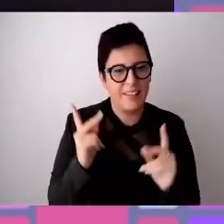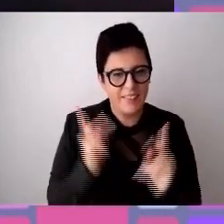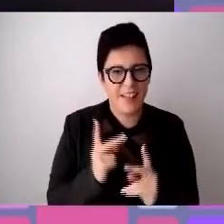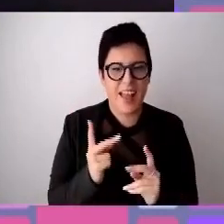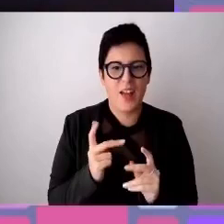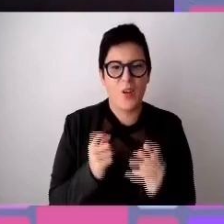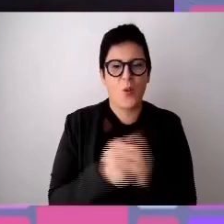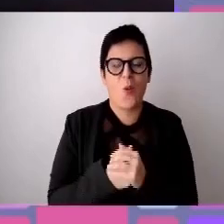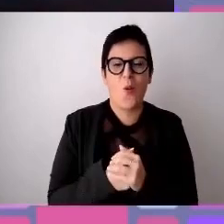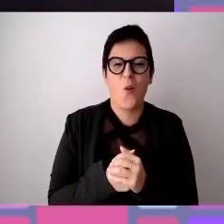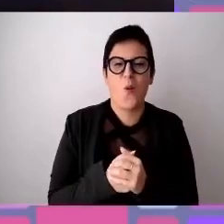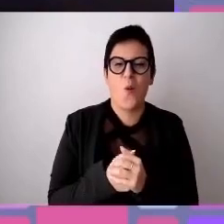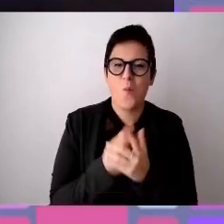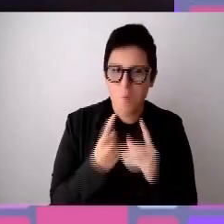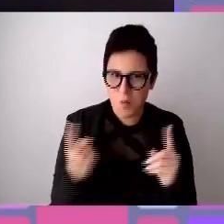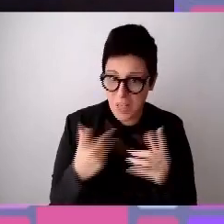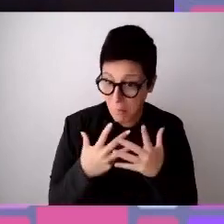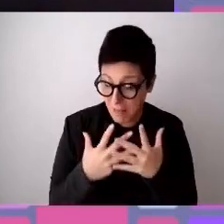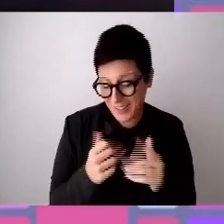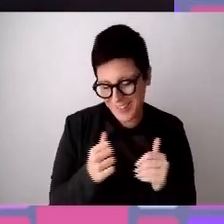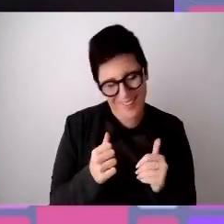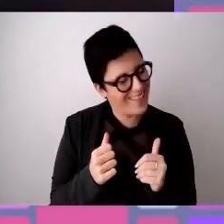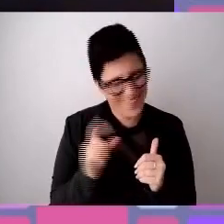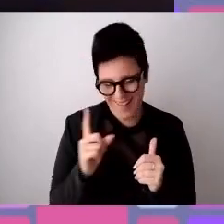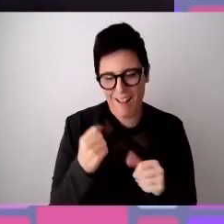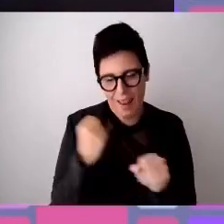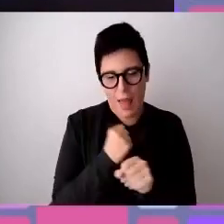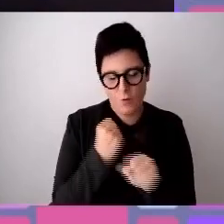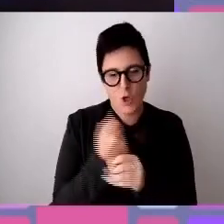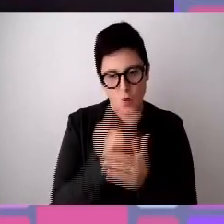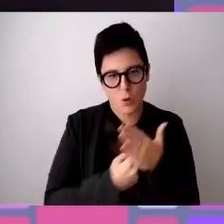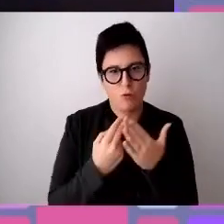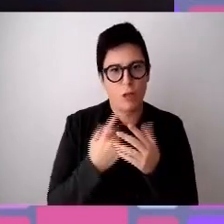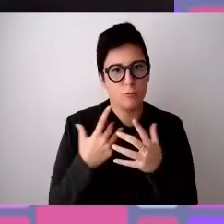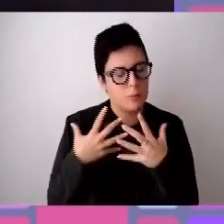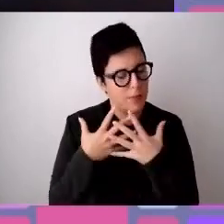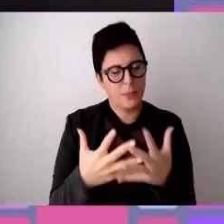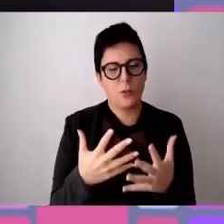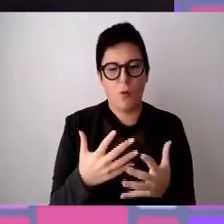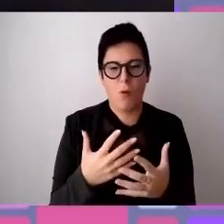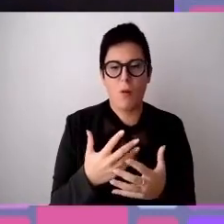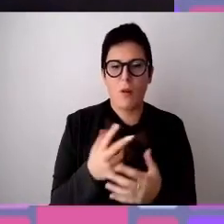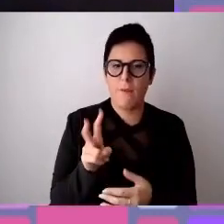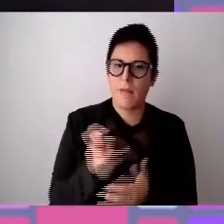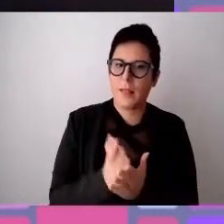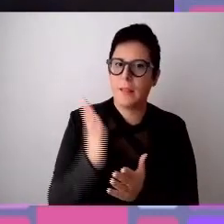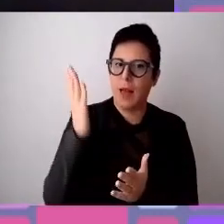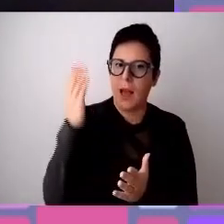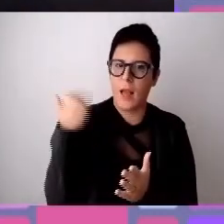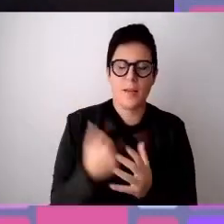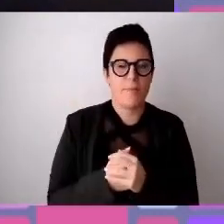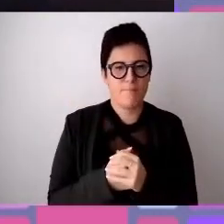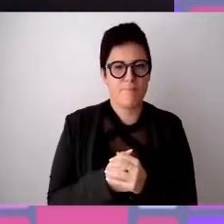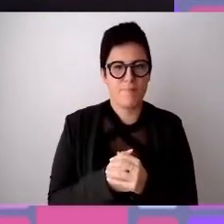ben più di una passione, ma un progetto di lavoro, di passione che porto avanti da molti anni.